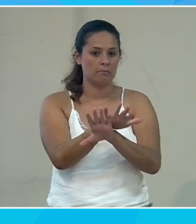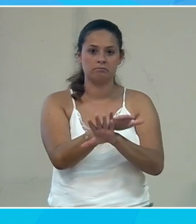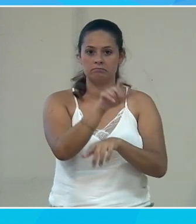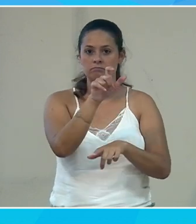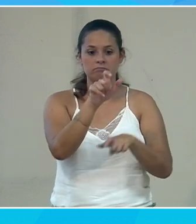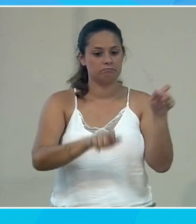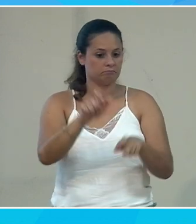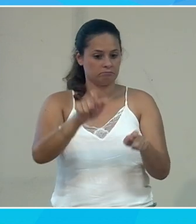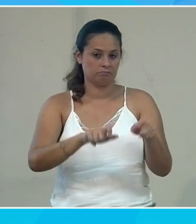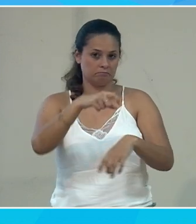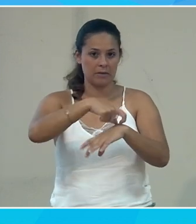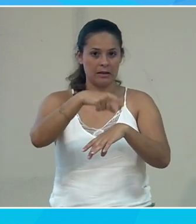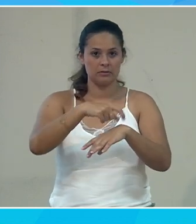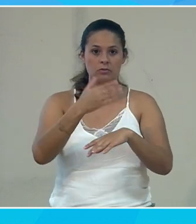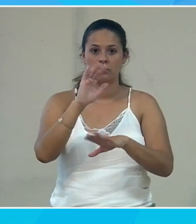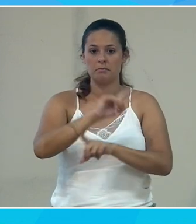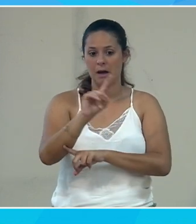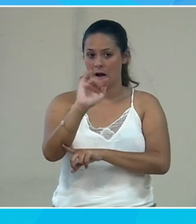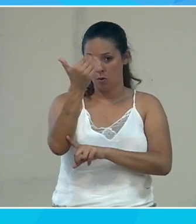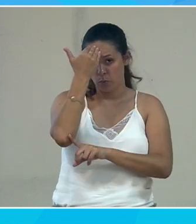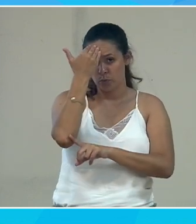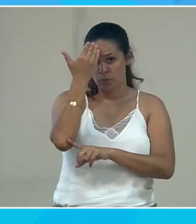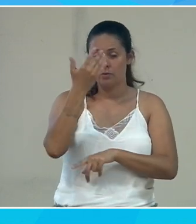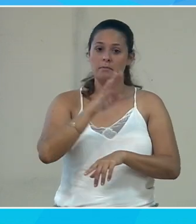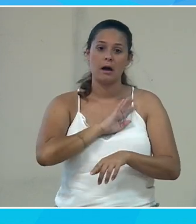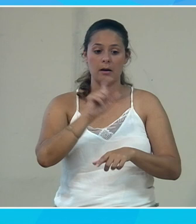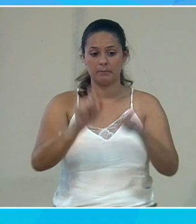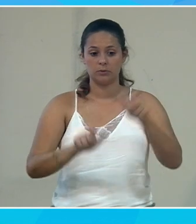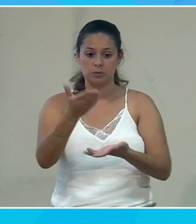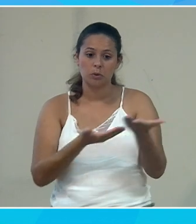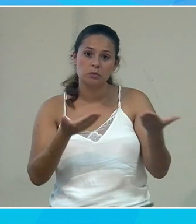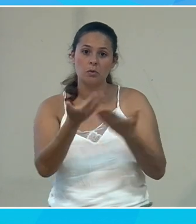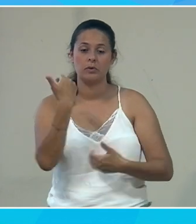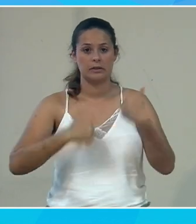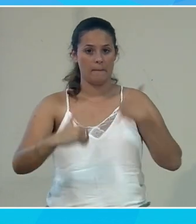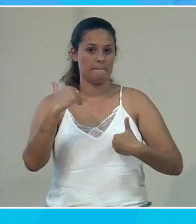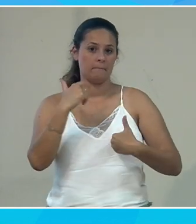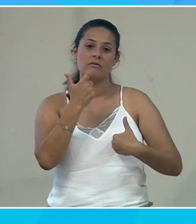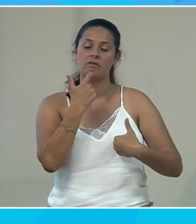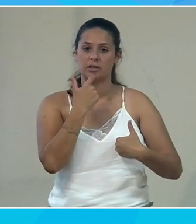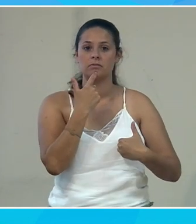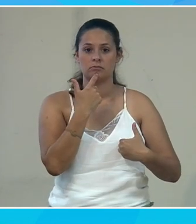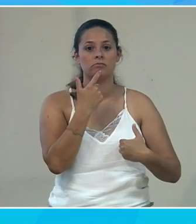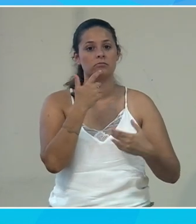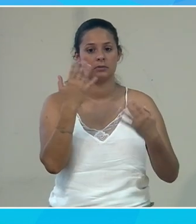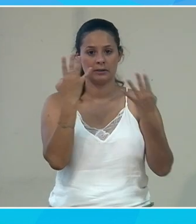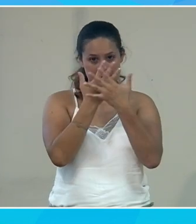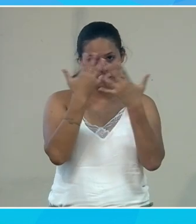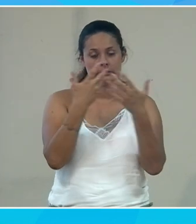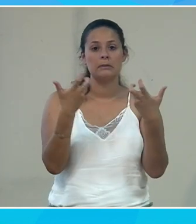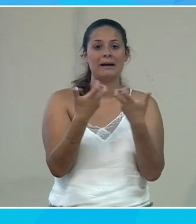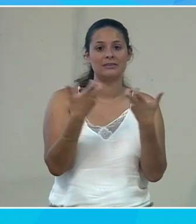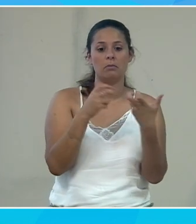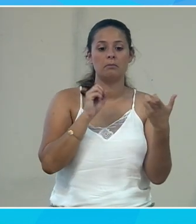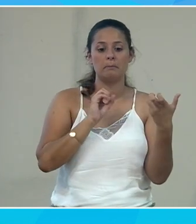de maladies qui en fait ne sont pas reconnues comme des personnes en situation de handicap. Donc, la dyslexie, par exemple,